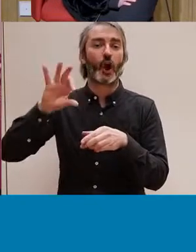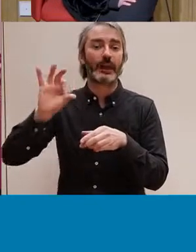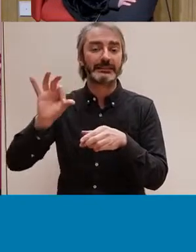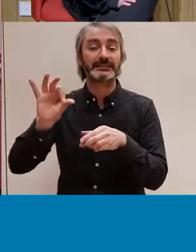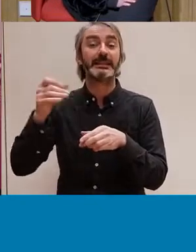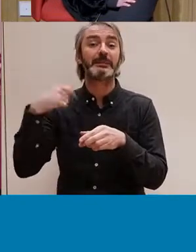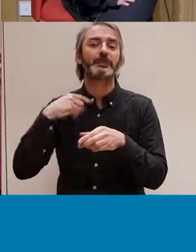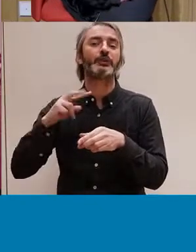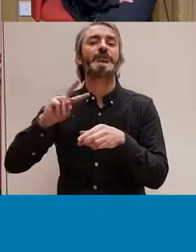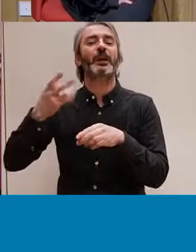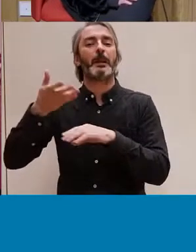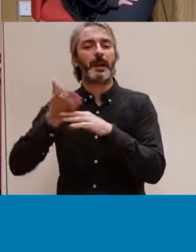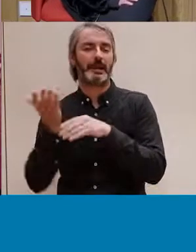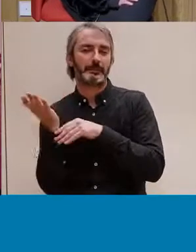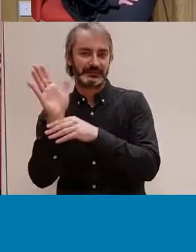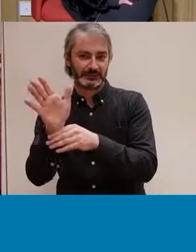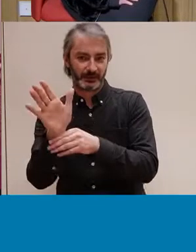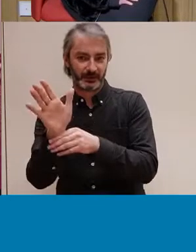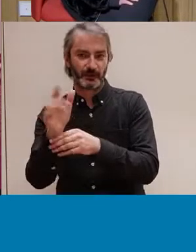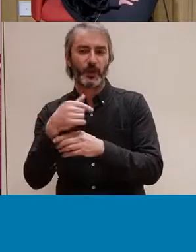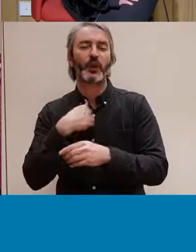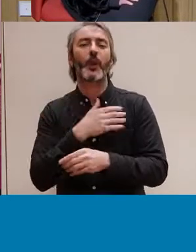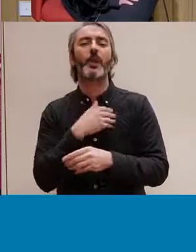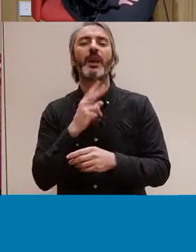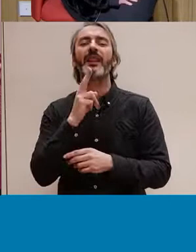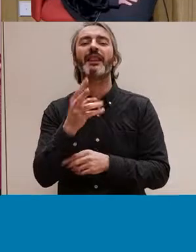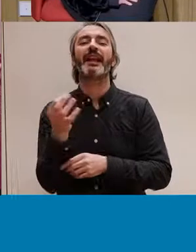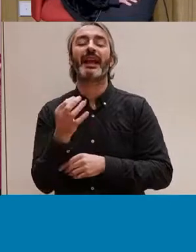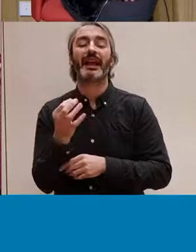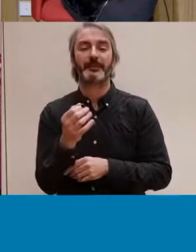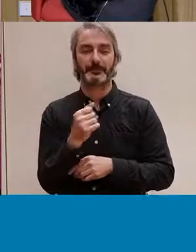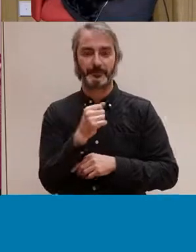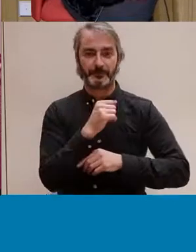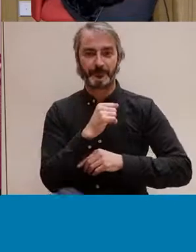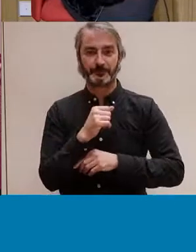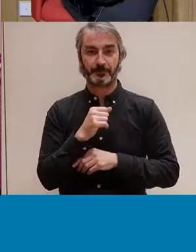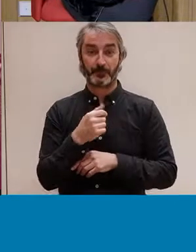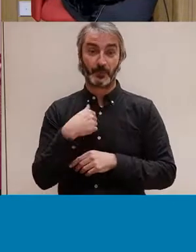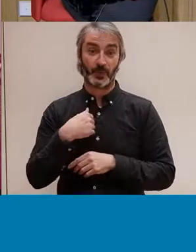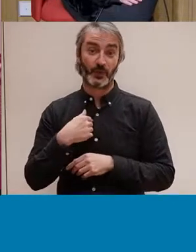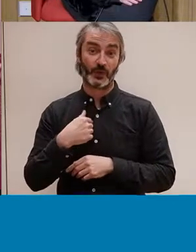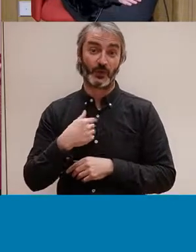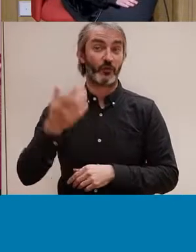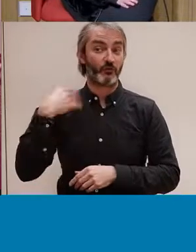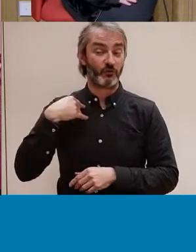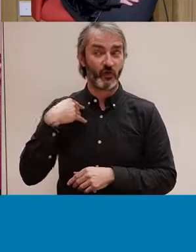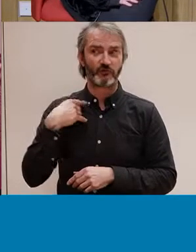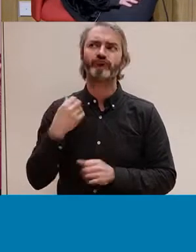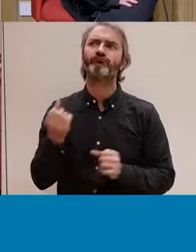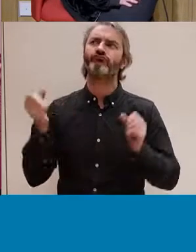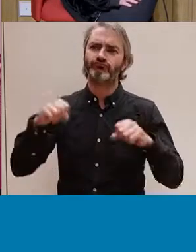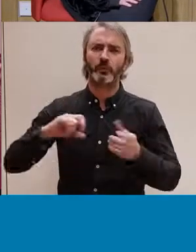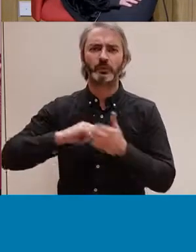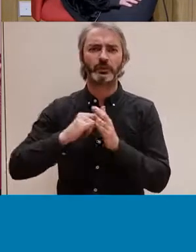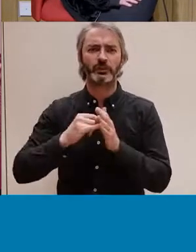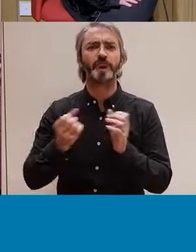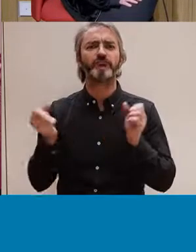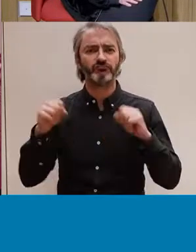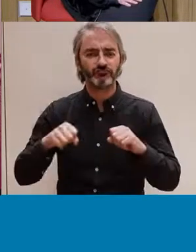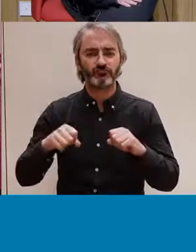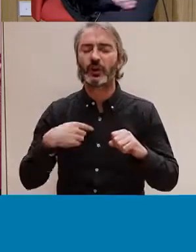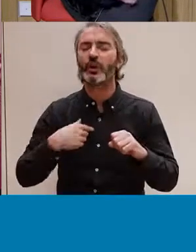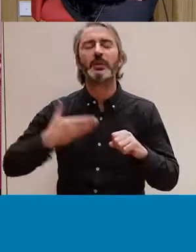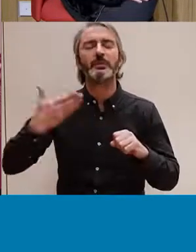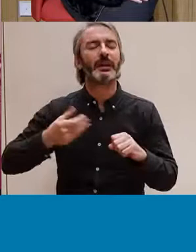presentació. I una mica aquí el que volia dir és que quan em vaig pandrejar pel projecte per mi era important que la